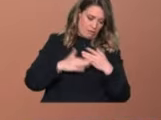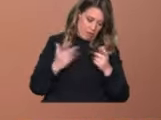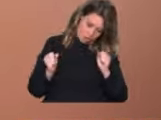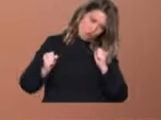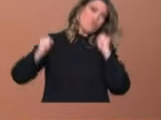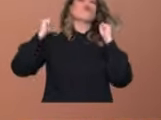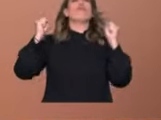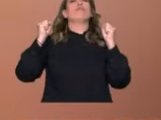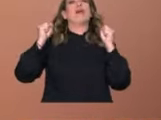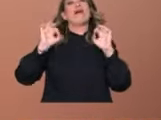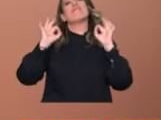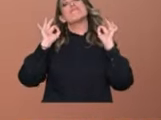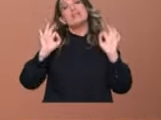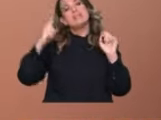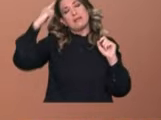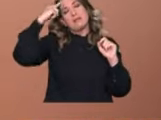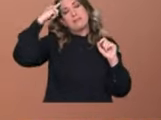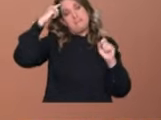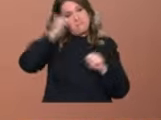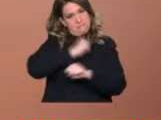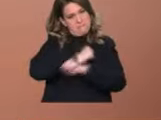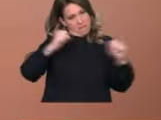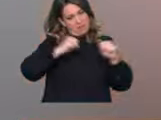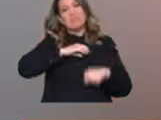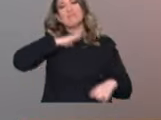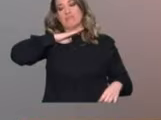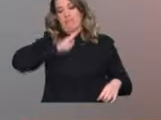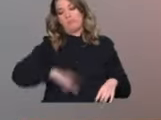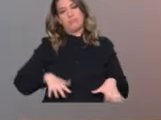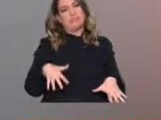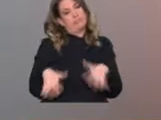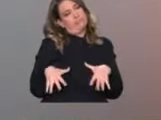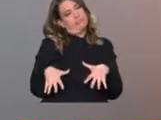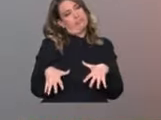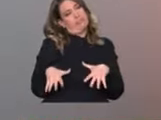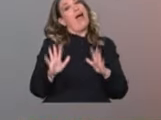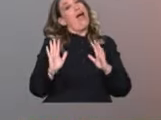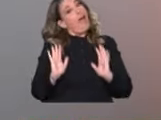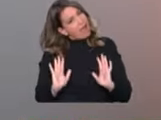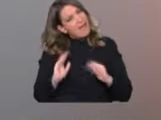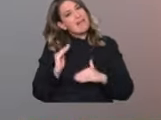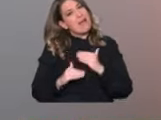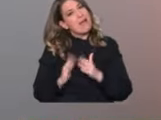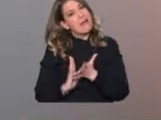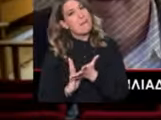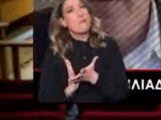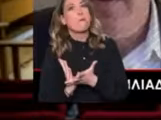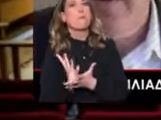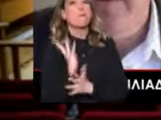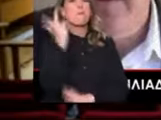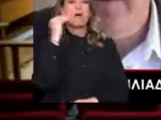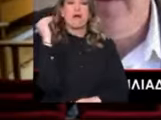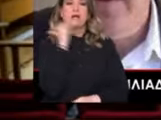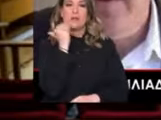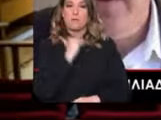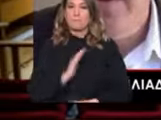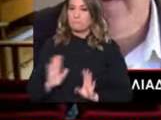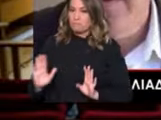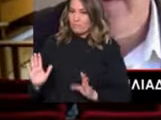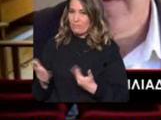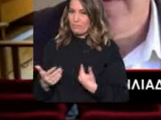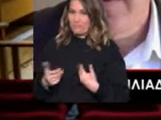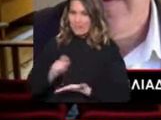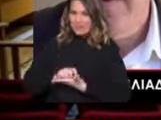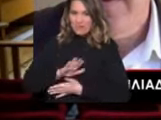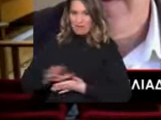Η σοβαρή εγκεφαλοπάθεια την άφησε μεν τετραπληγική. Αλλά στη συνέχεια παρουσίασε αλματόδη βελτίωση. Πίσω από το γραφείο μου υπάρχουν